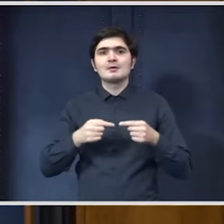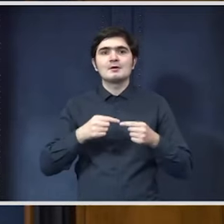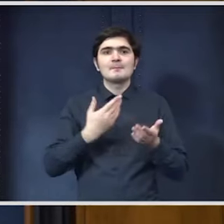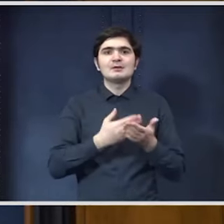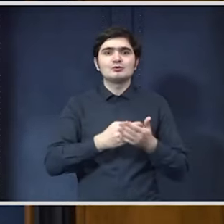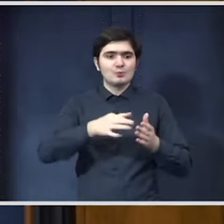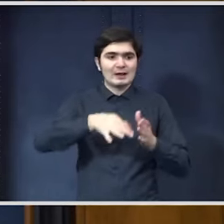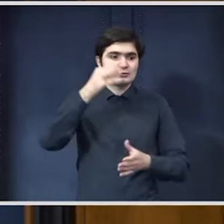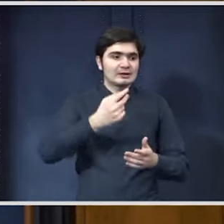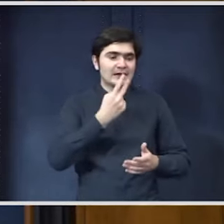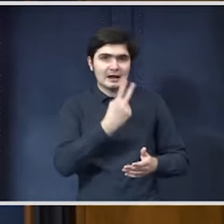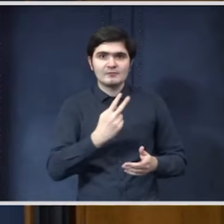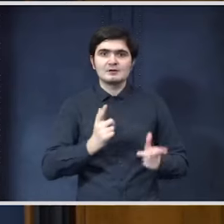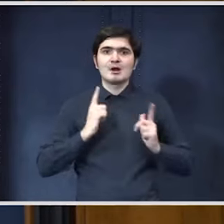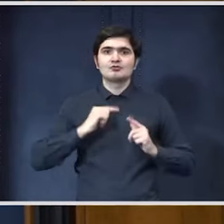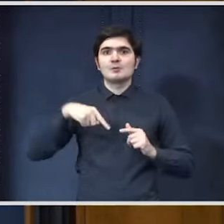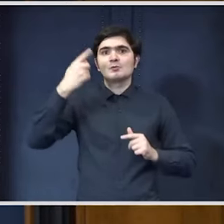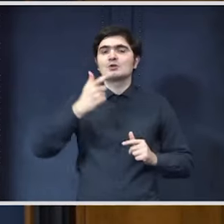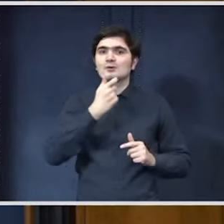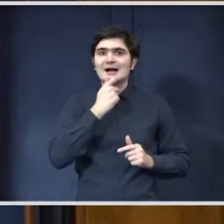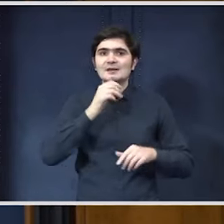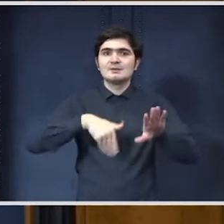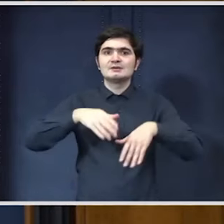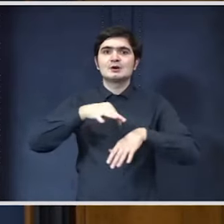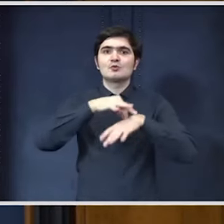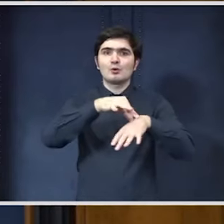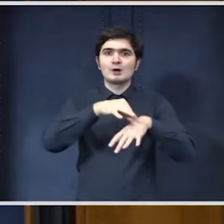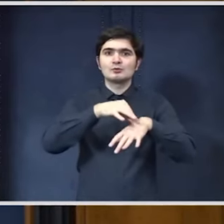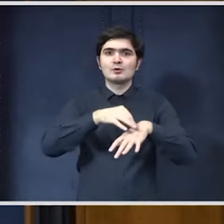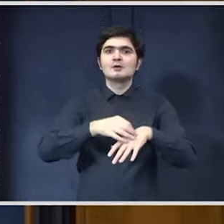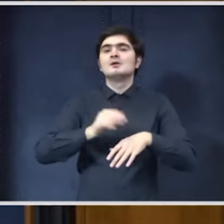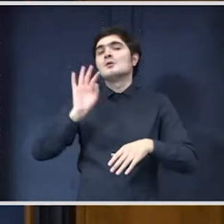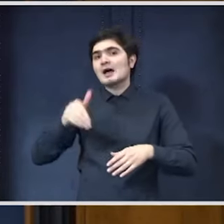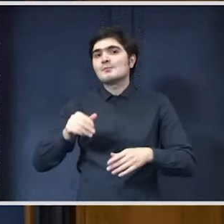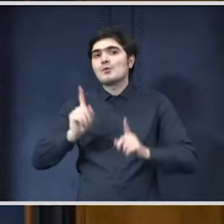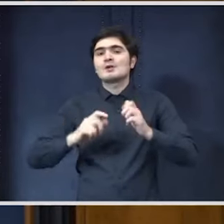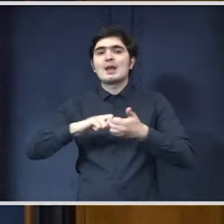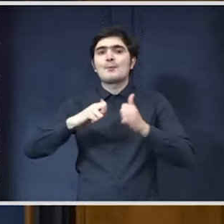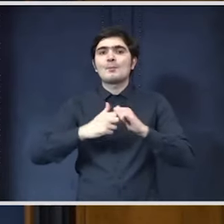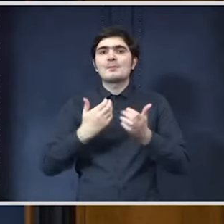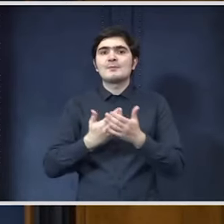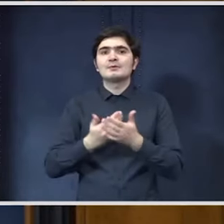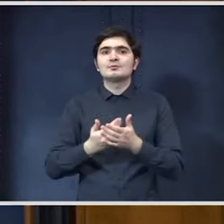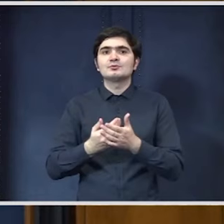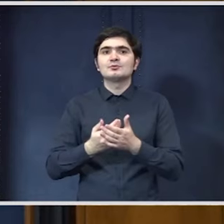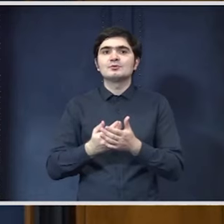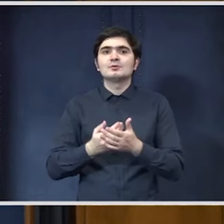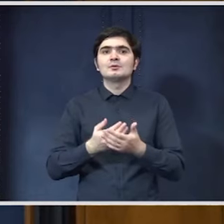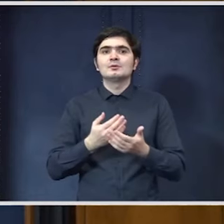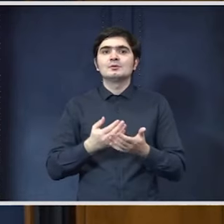văd. Mă aștept ca în următorii ani Ministerul coordonator MIPE să aibă probleme în atrage de